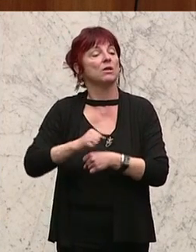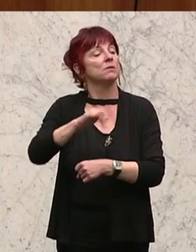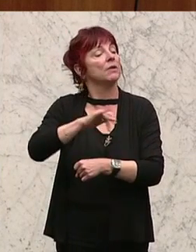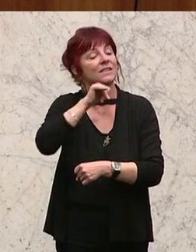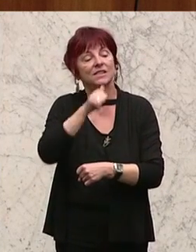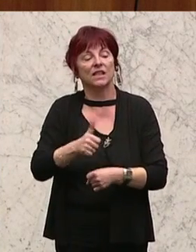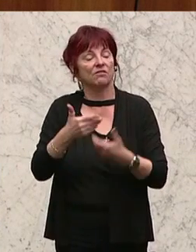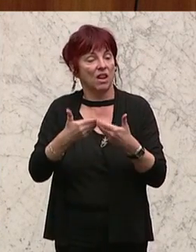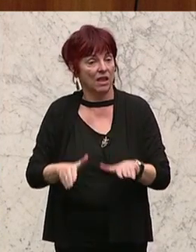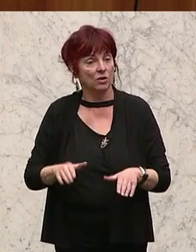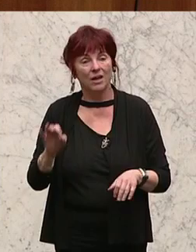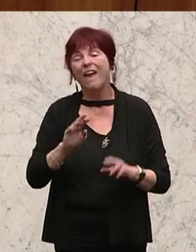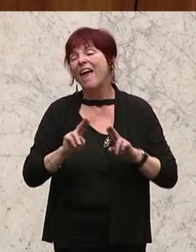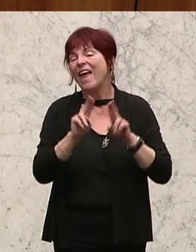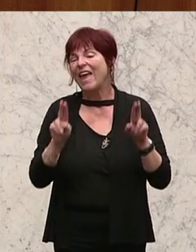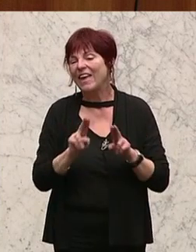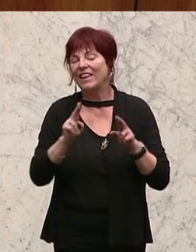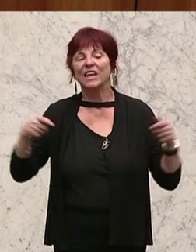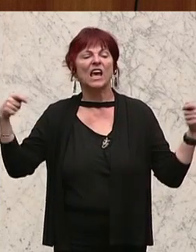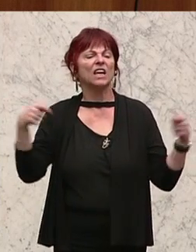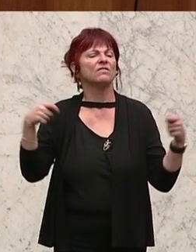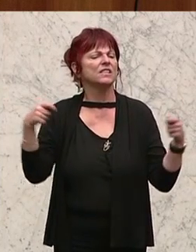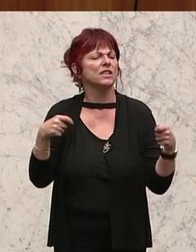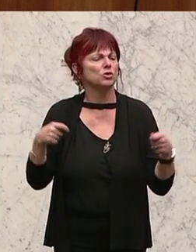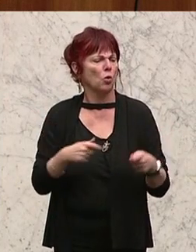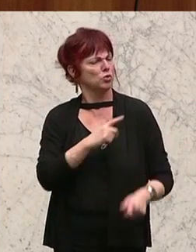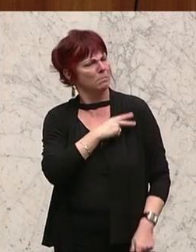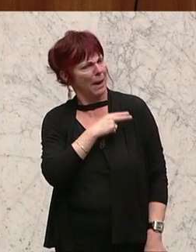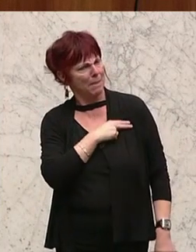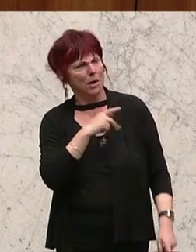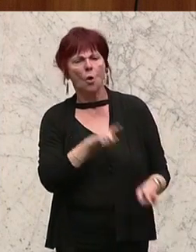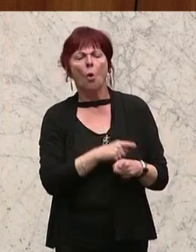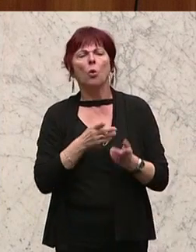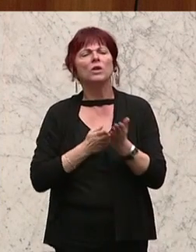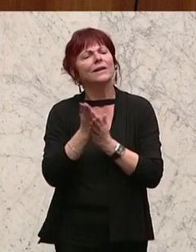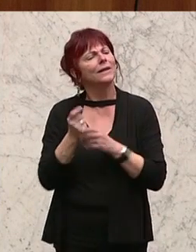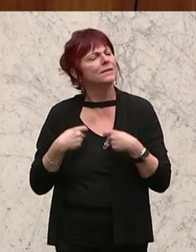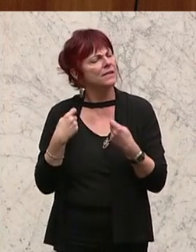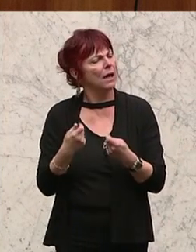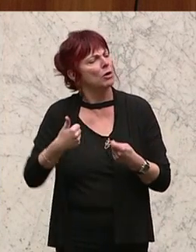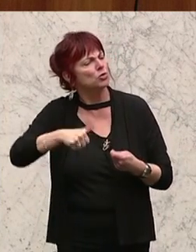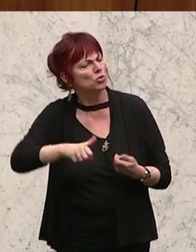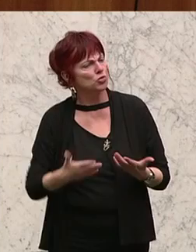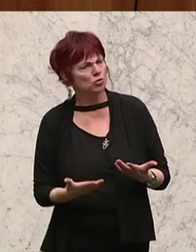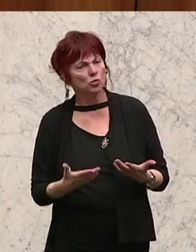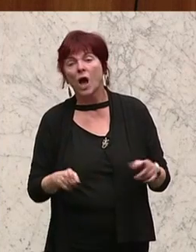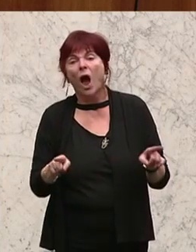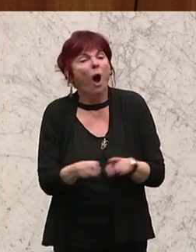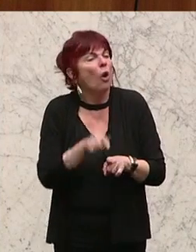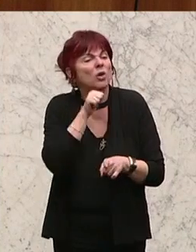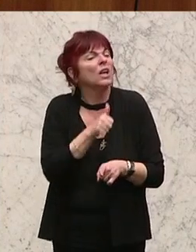Investitionsprämien oder beim Dienstgeberzuschuss zur Alterszeit. Da gibt es auch keine soziale Staffelung nach Betriebsgröße.